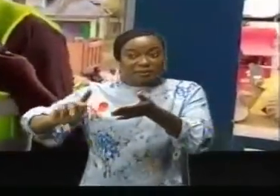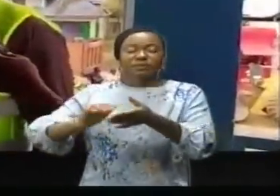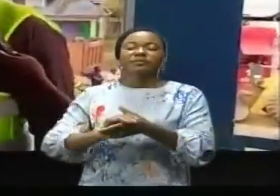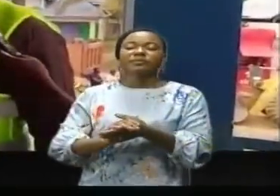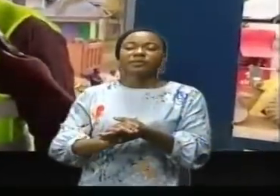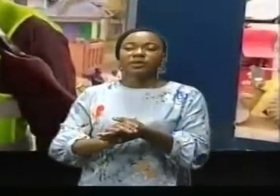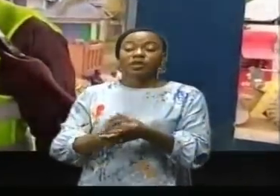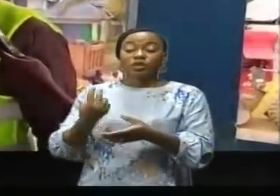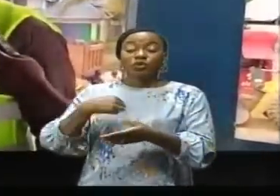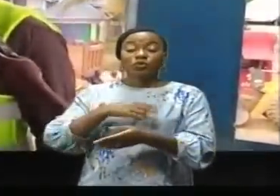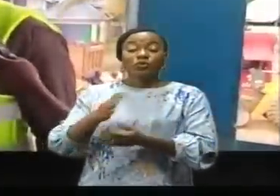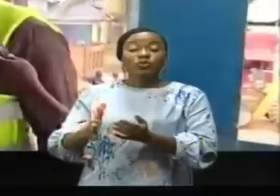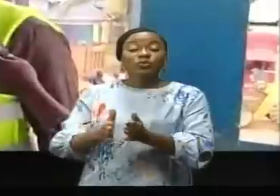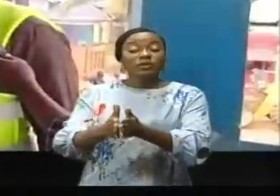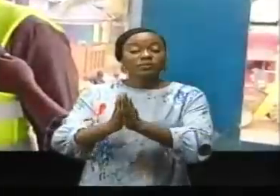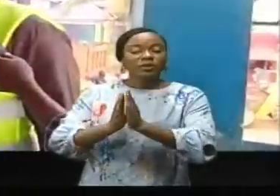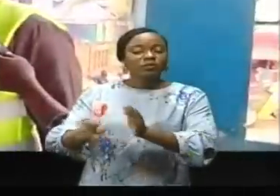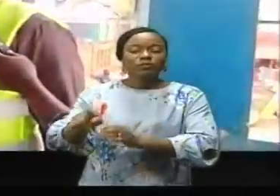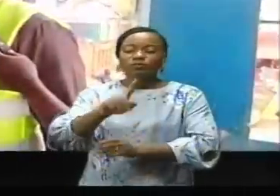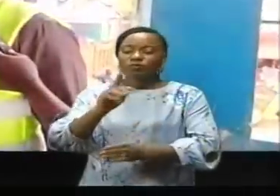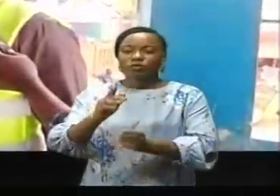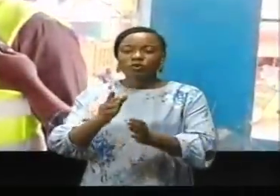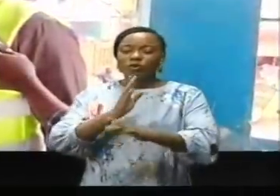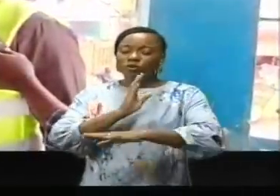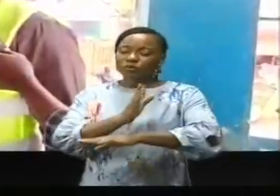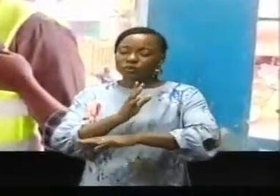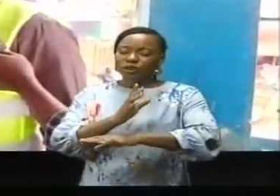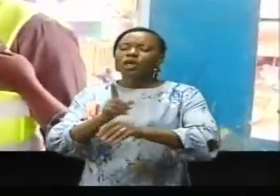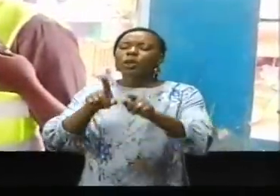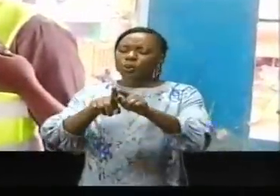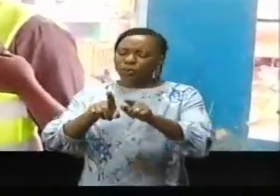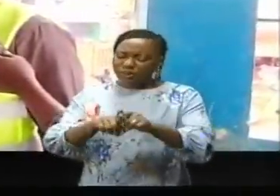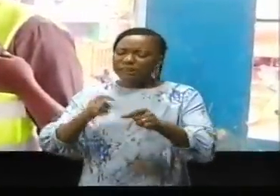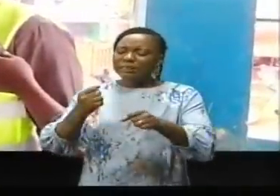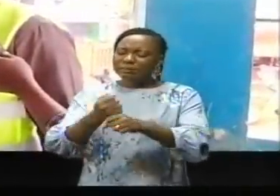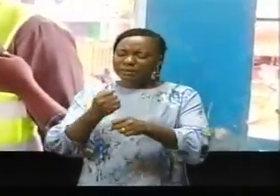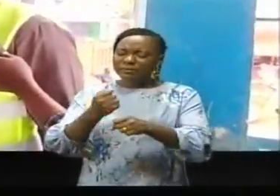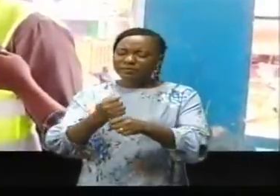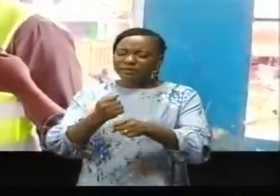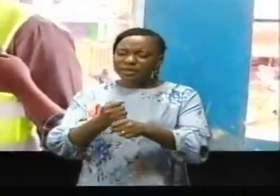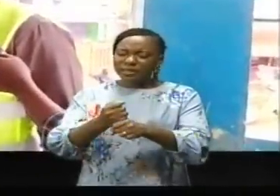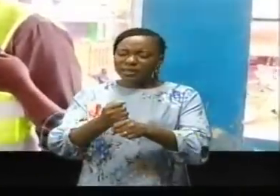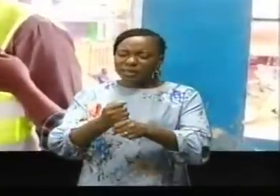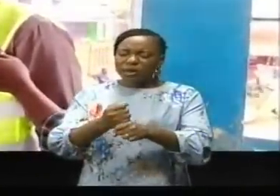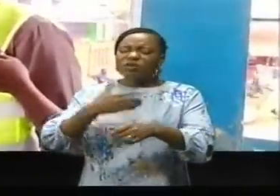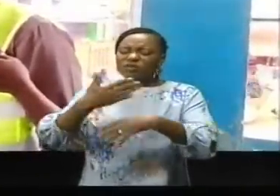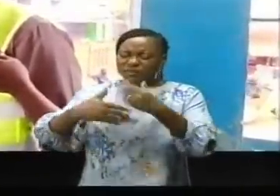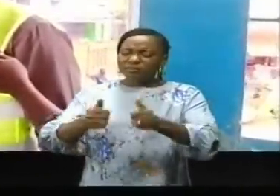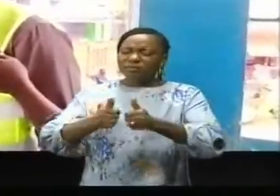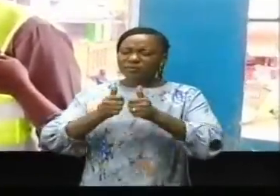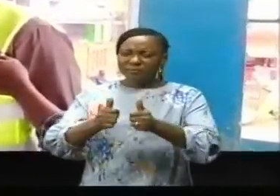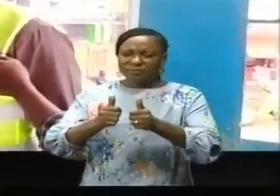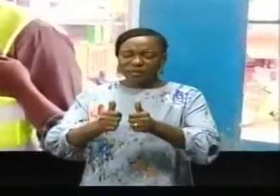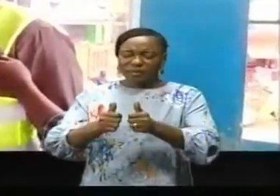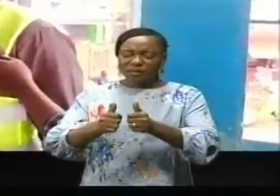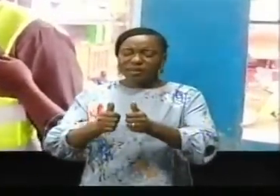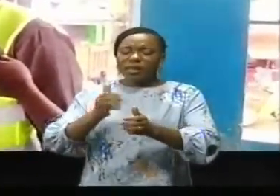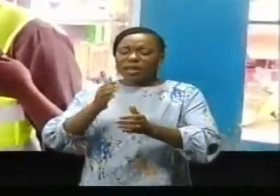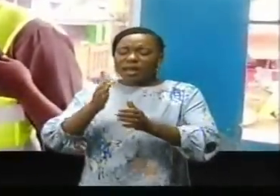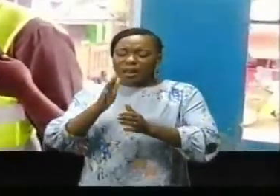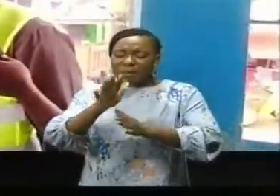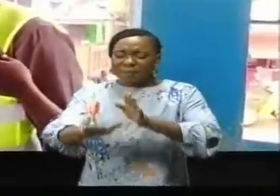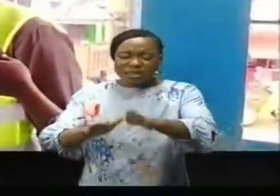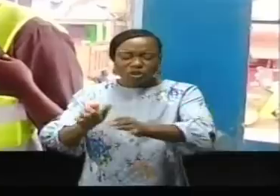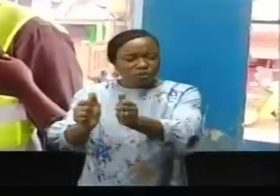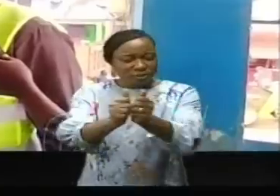Nous demandons vos conseils et le travail sera bien fait. Marchons ensemble, il n'y aura pas de problème. Sans l